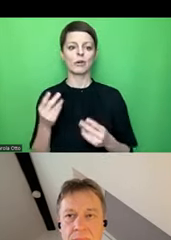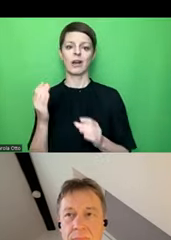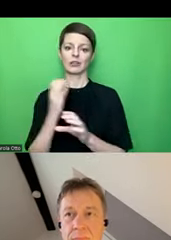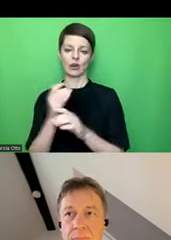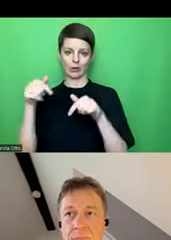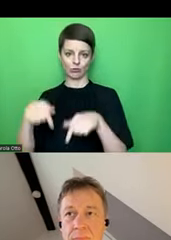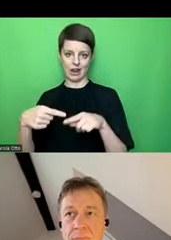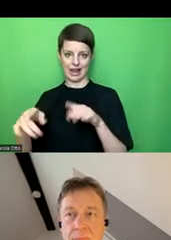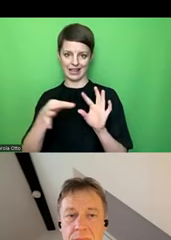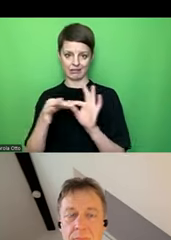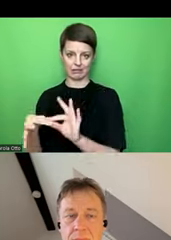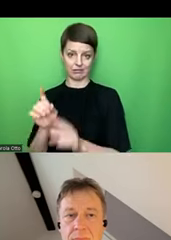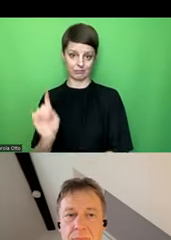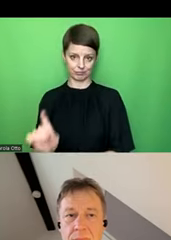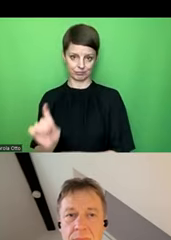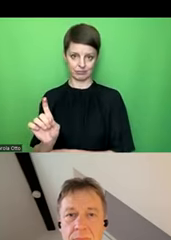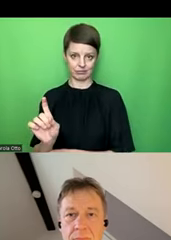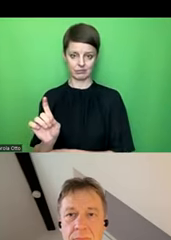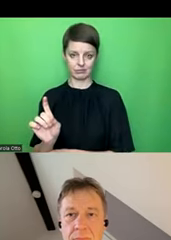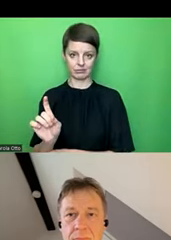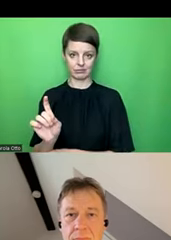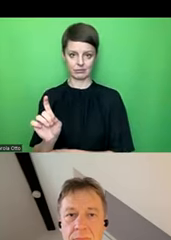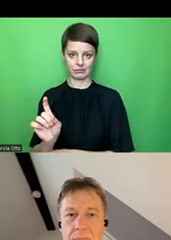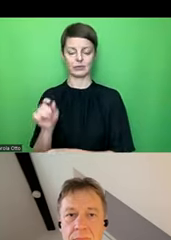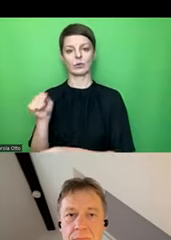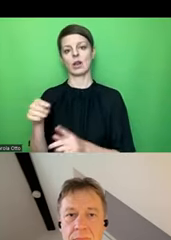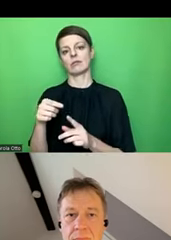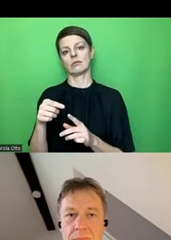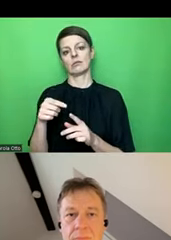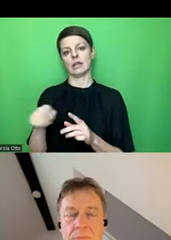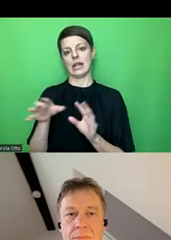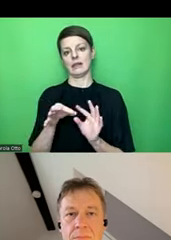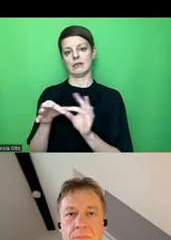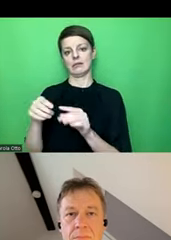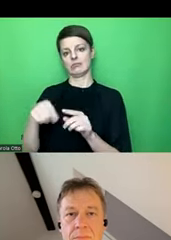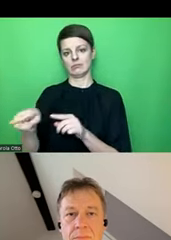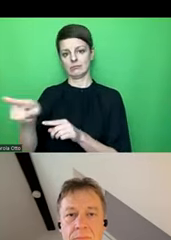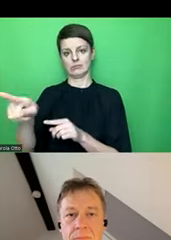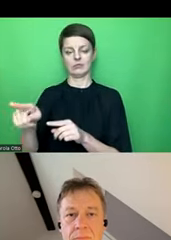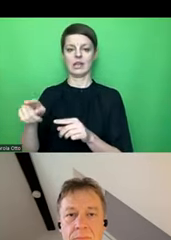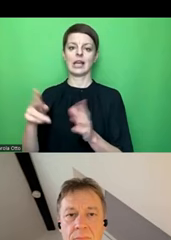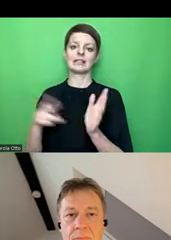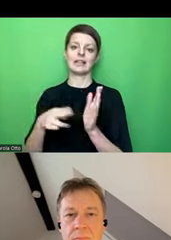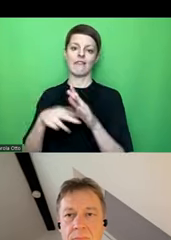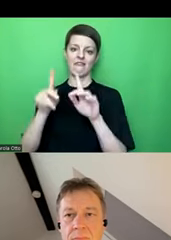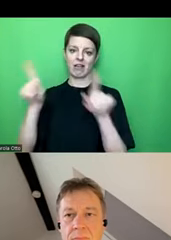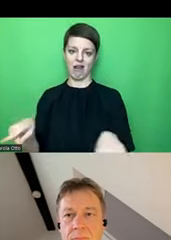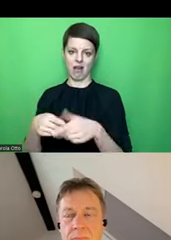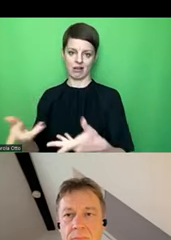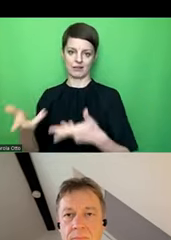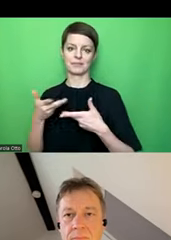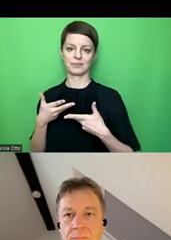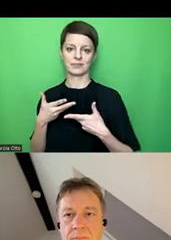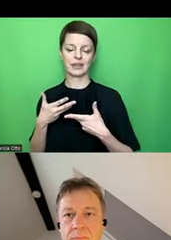den Link anklicken, der Sie also genau dorthin bringt und Ihnen das Zertifikat, was von